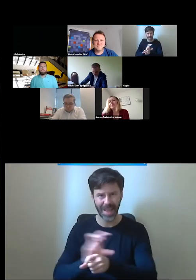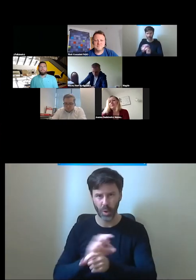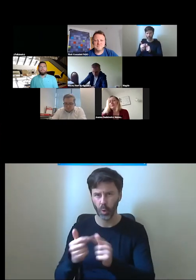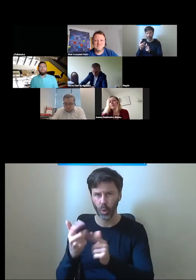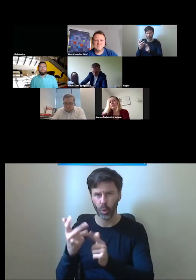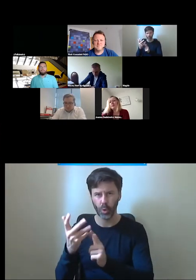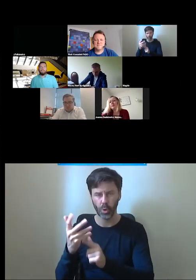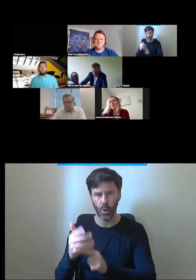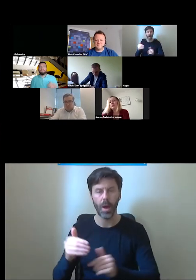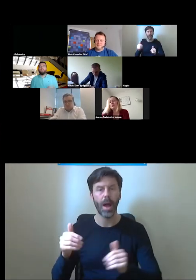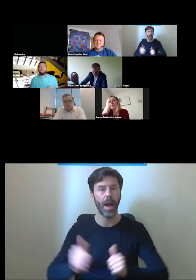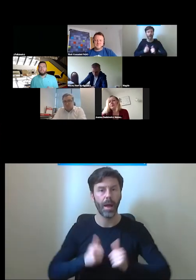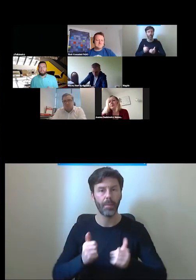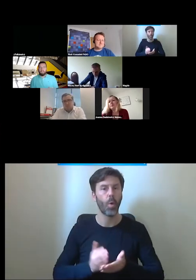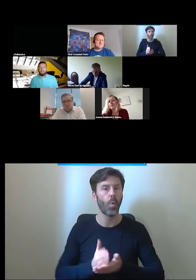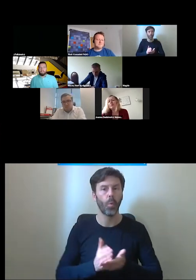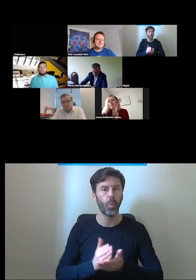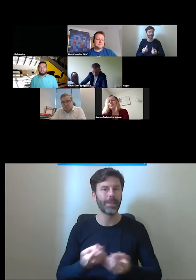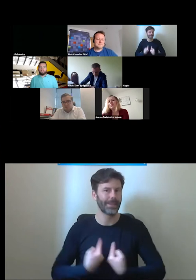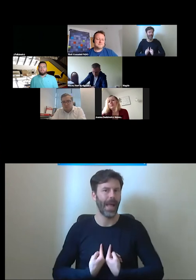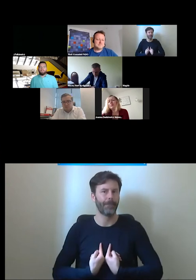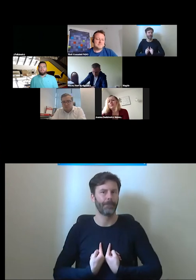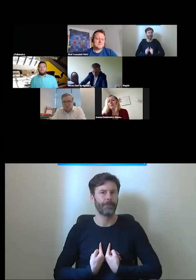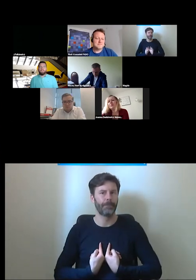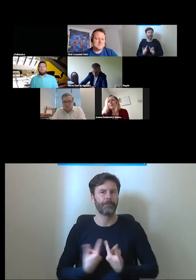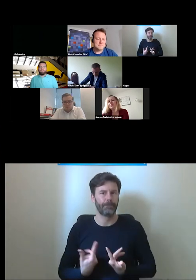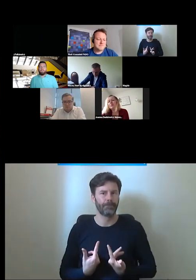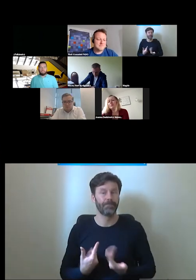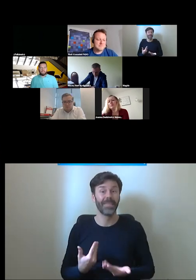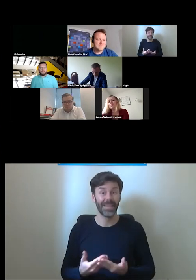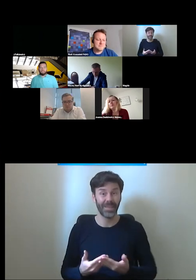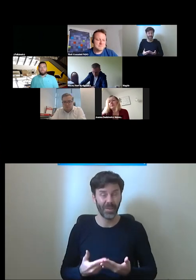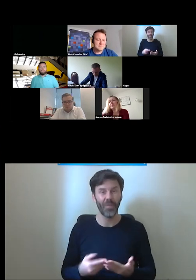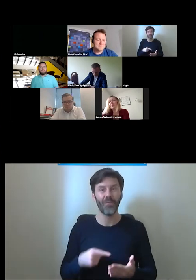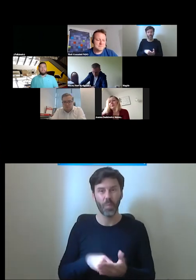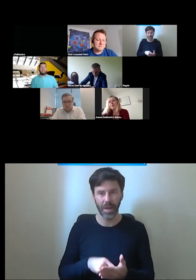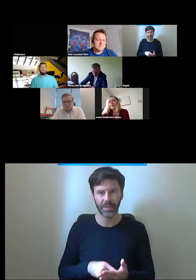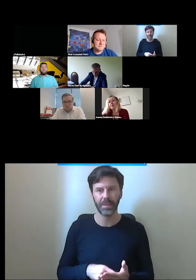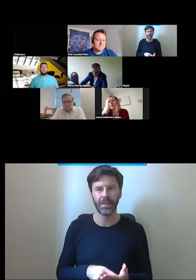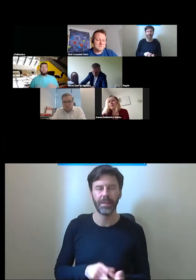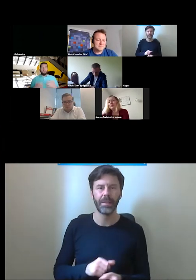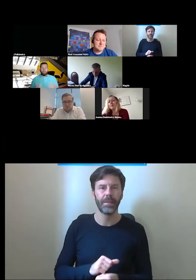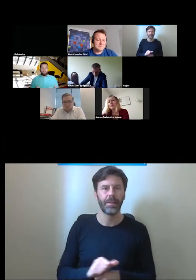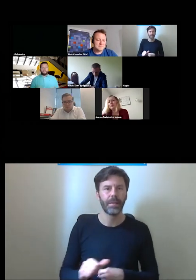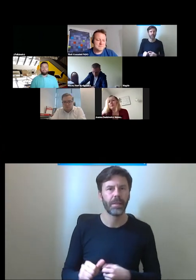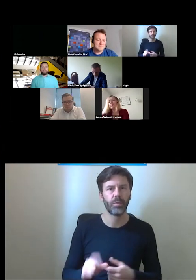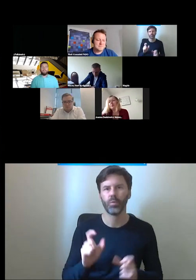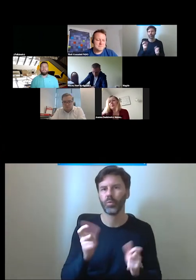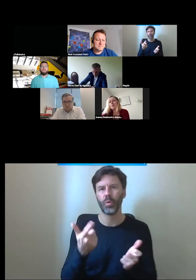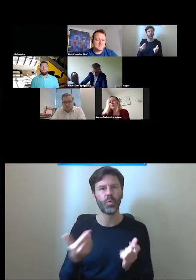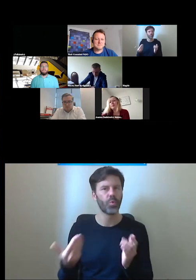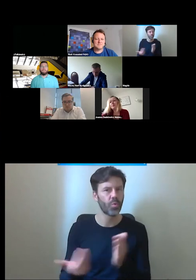obsługi obsługi samodzielnej ze względu na to że właśnie bardzo często te wszystkie nowe